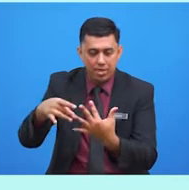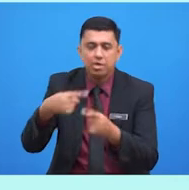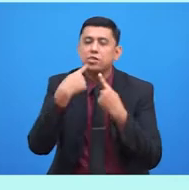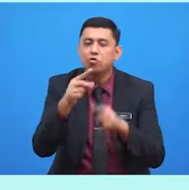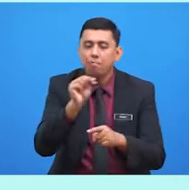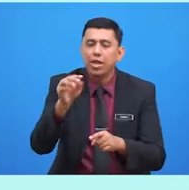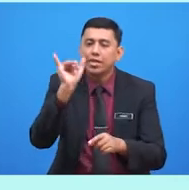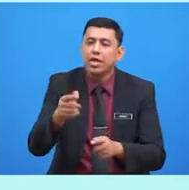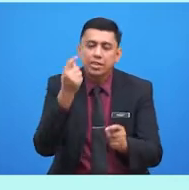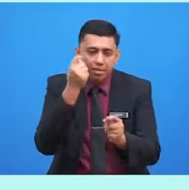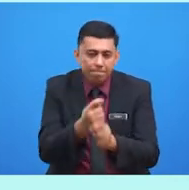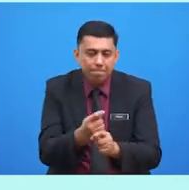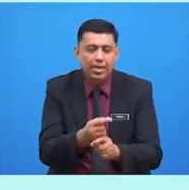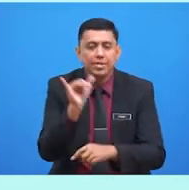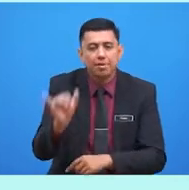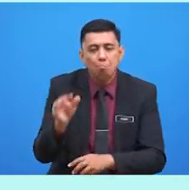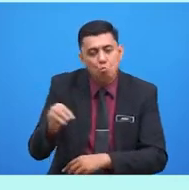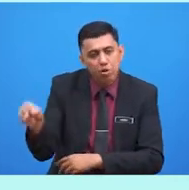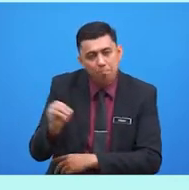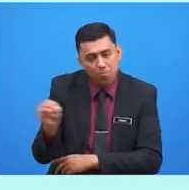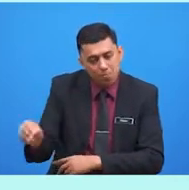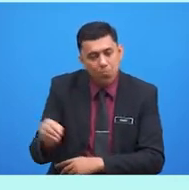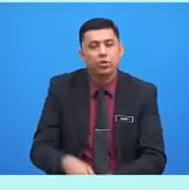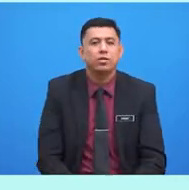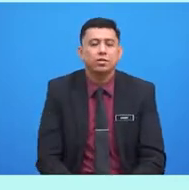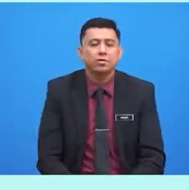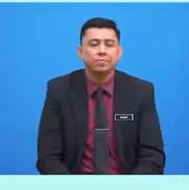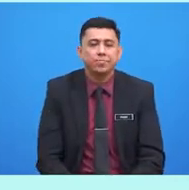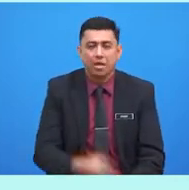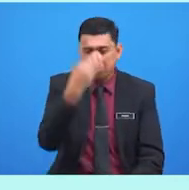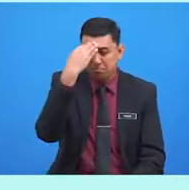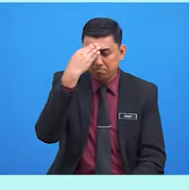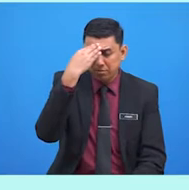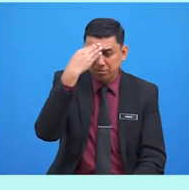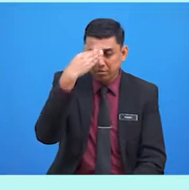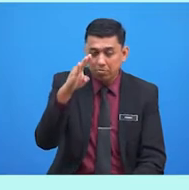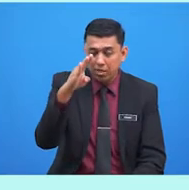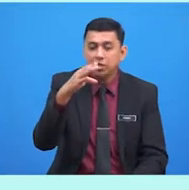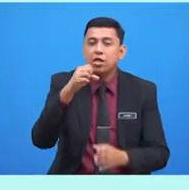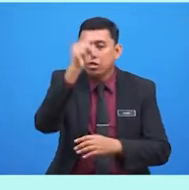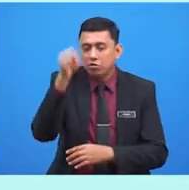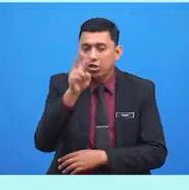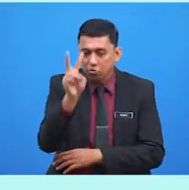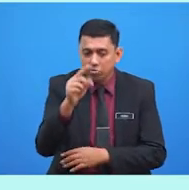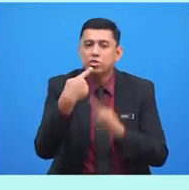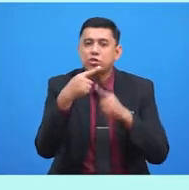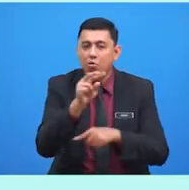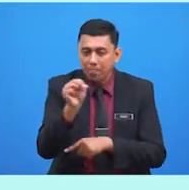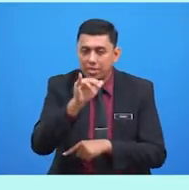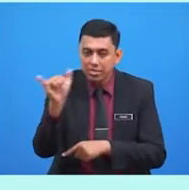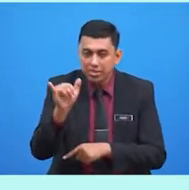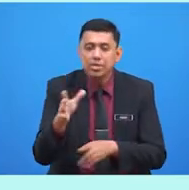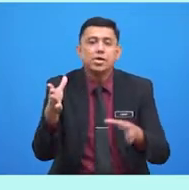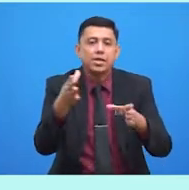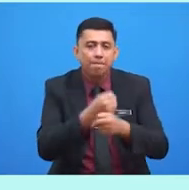tepat ia murid-murid. Jawapan bagi soalan kedua ialah dapat menjaga